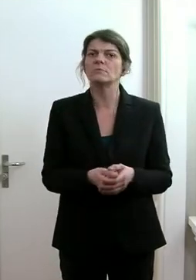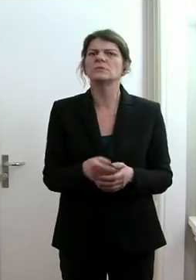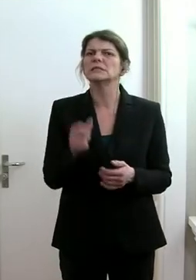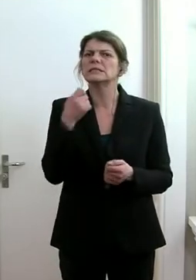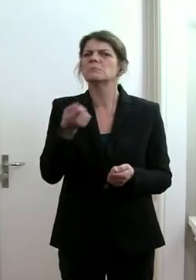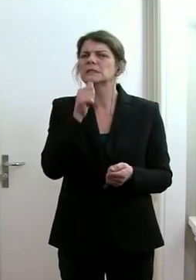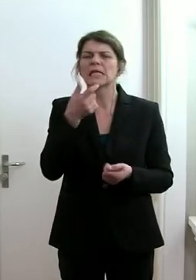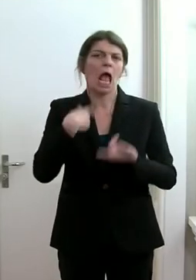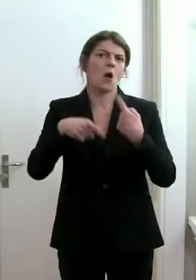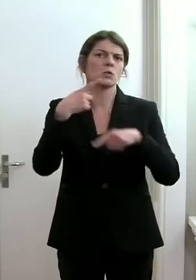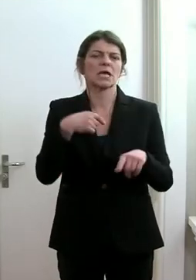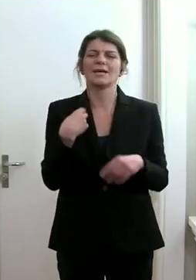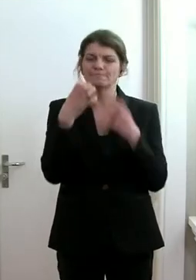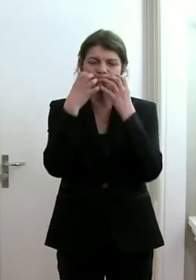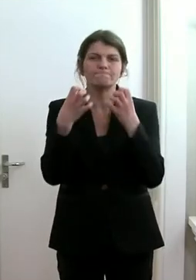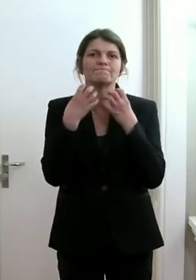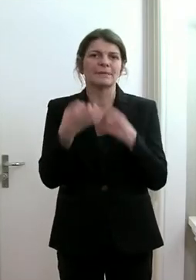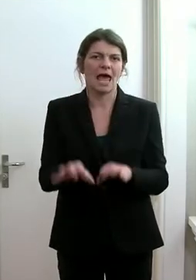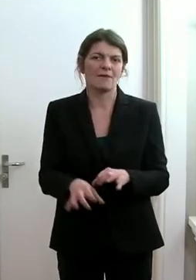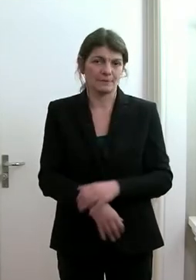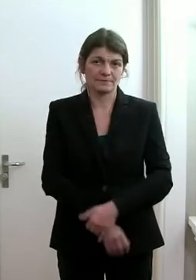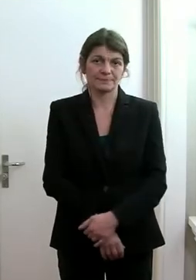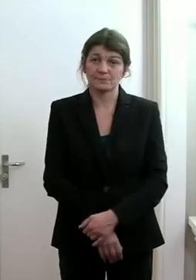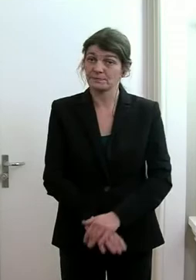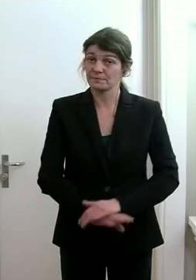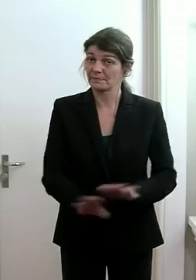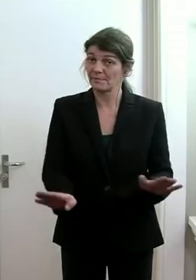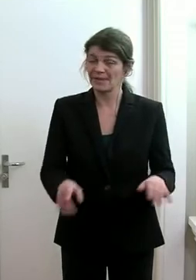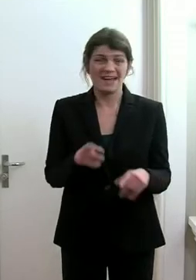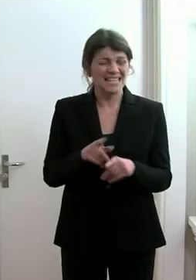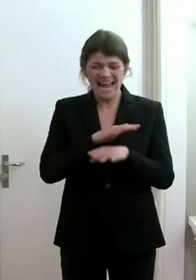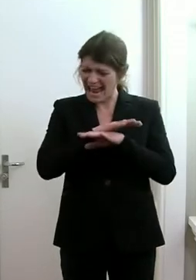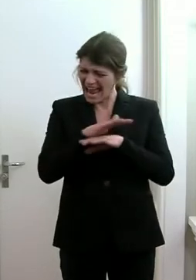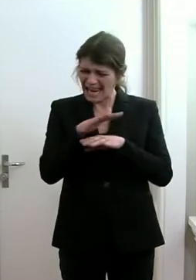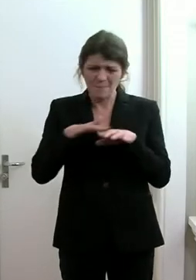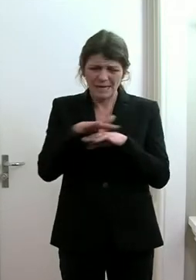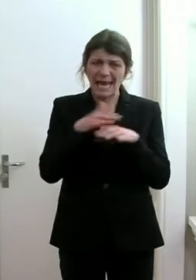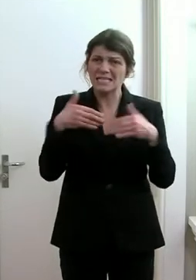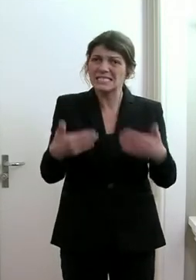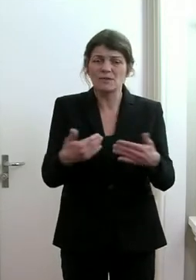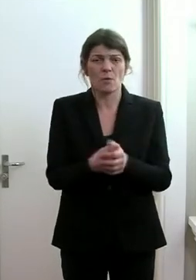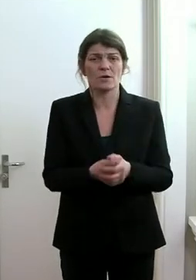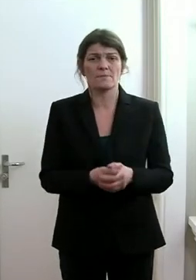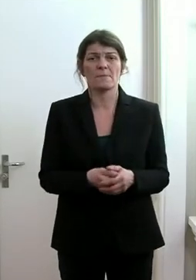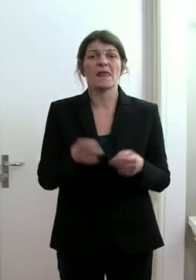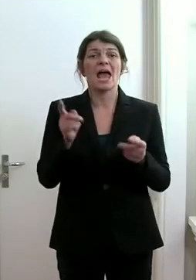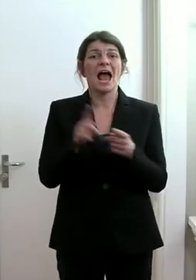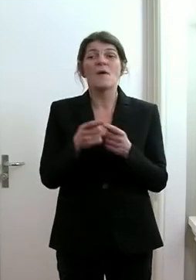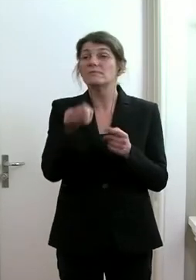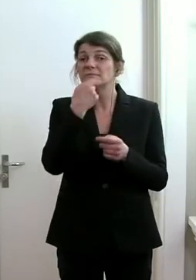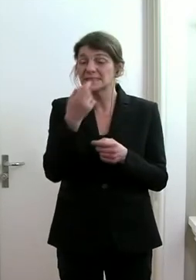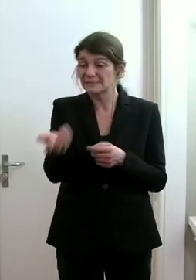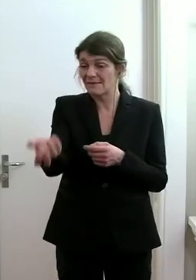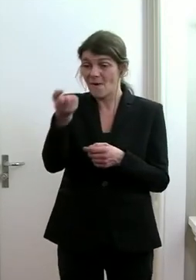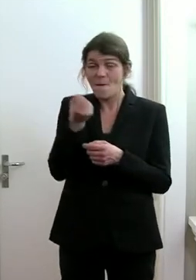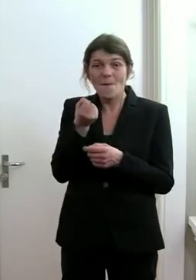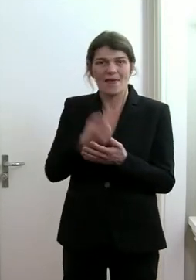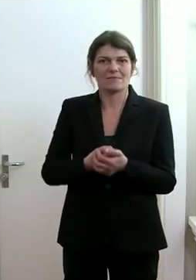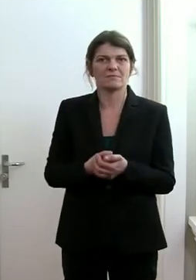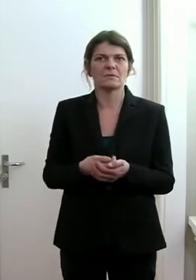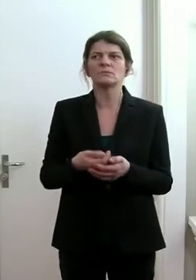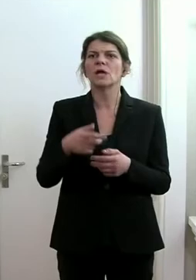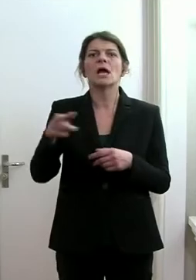Ausrede gibt, die Maske abzusetzen. Das zieht sich durch alles. Auch Takeaway. Takeaway heißt nicht einfach